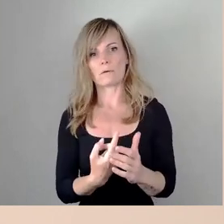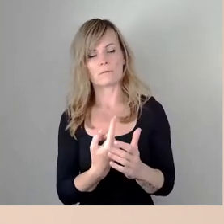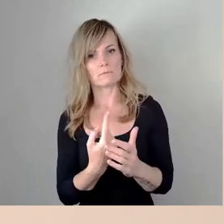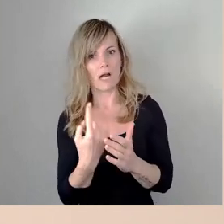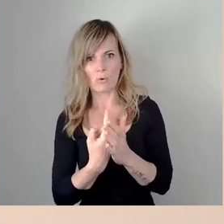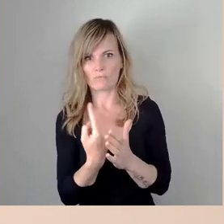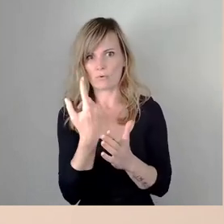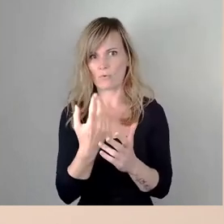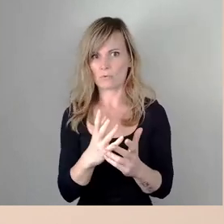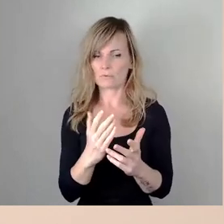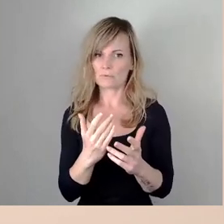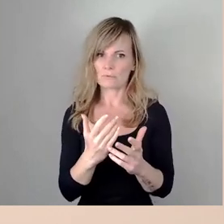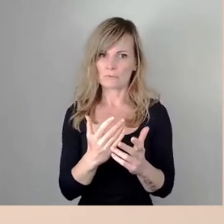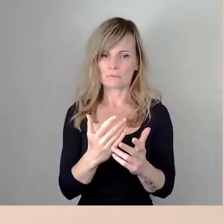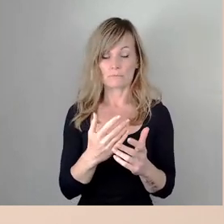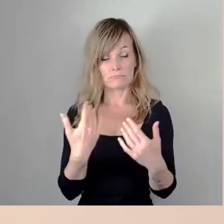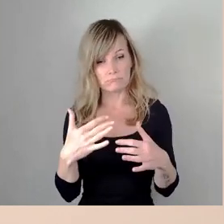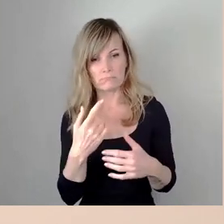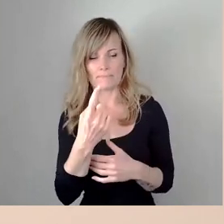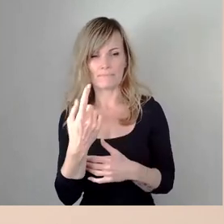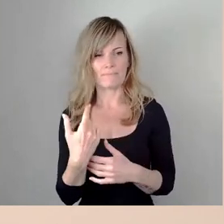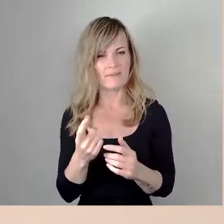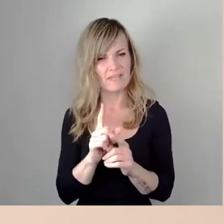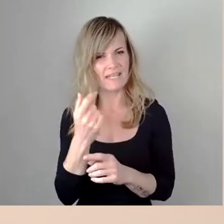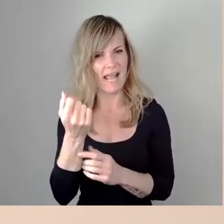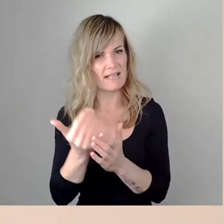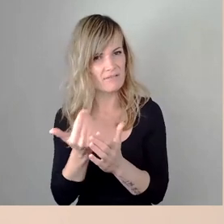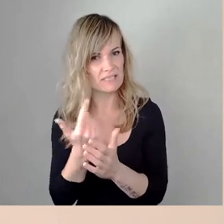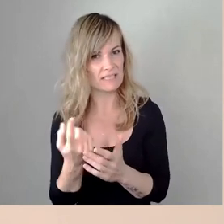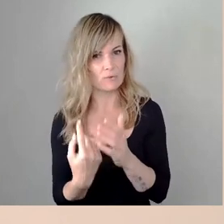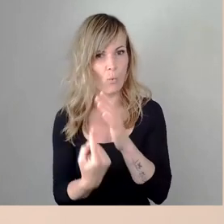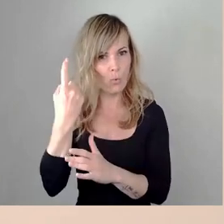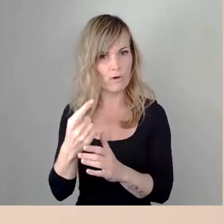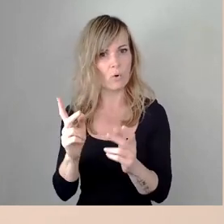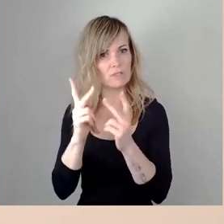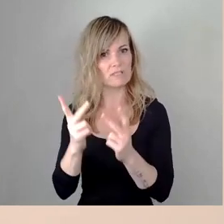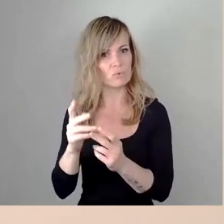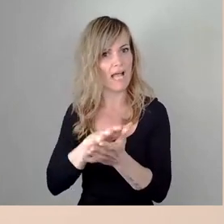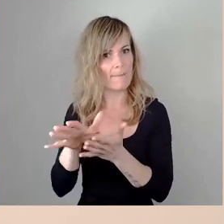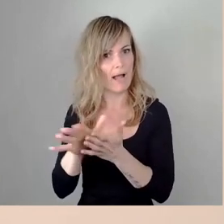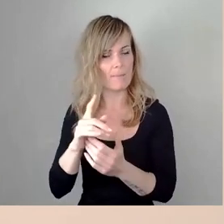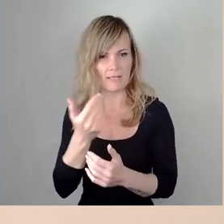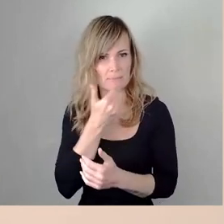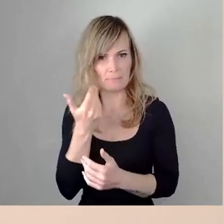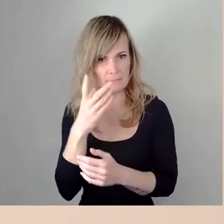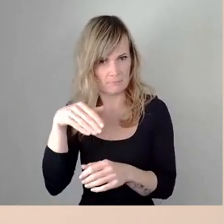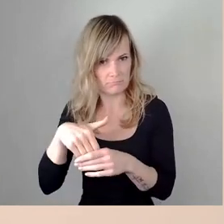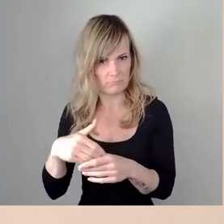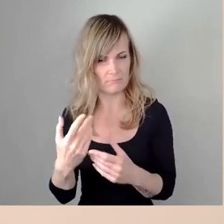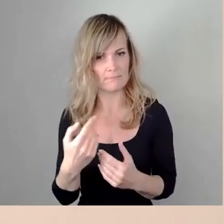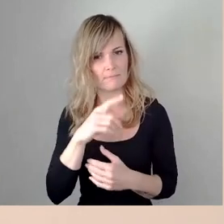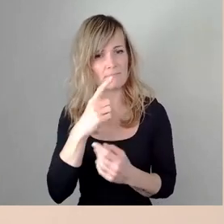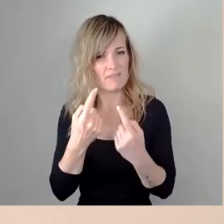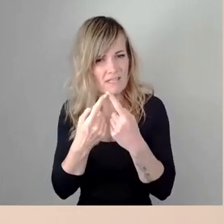Geld verdienen im Sinne von einer hohen Konzessionsabgabe in den Vordergrund einer Ausschreibung gebracht sondern das sind eben ganz